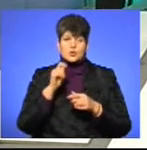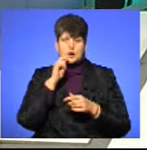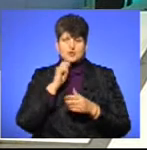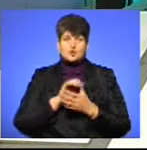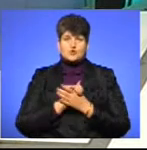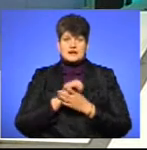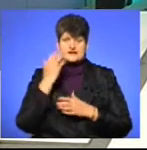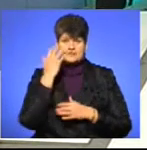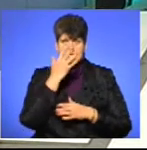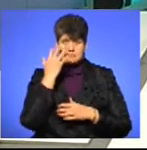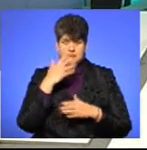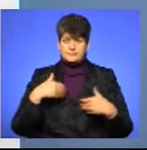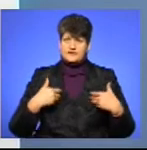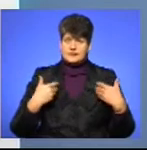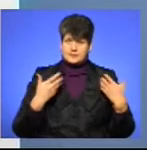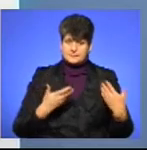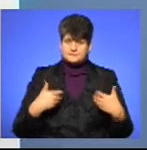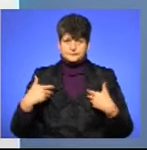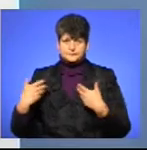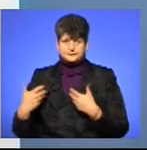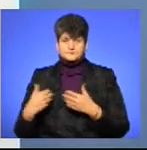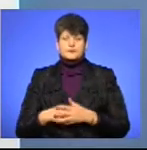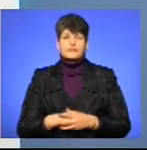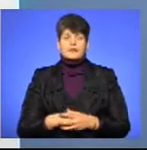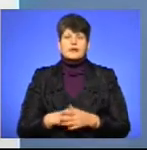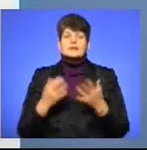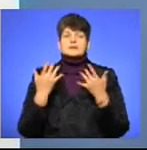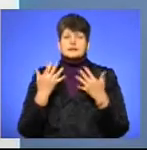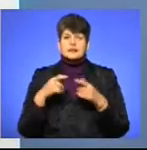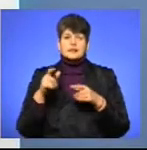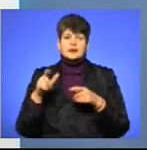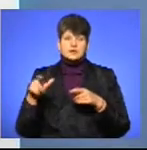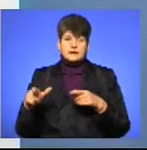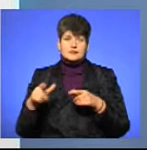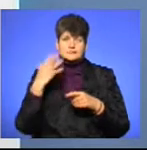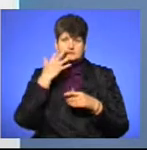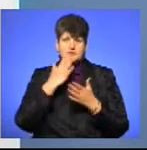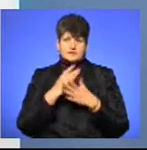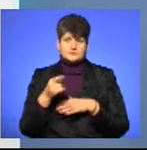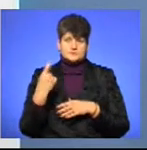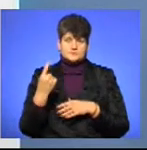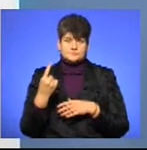Вітаю вас! Доброго вечора! Розпочнемо. Скільки людей з вадами зору є на Тернопільщині?